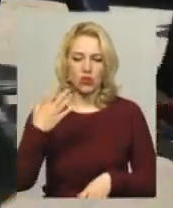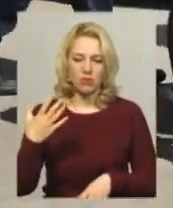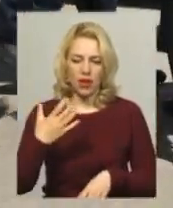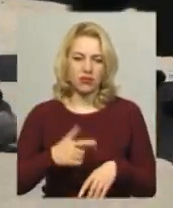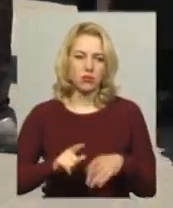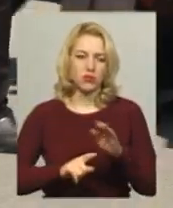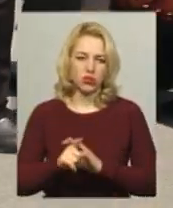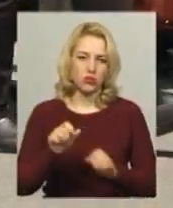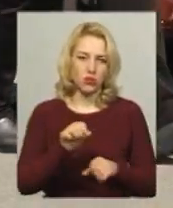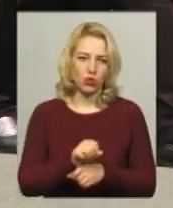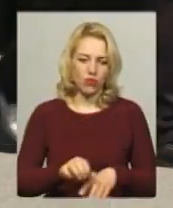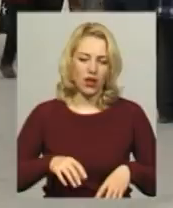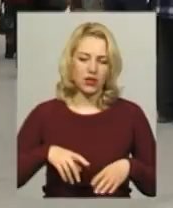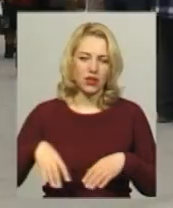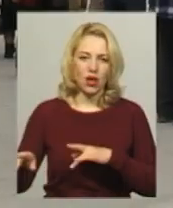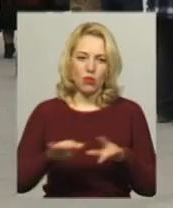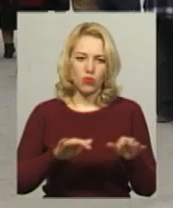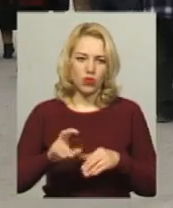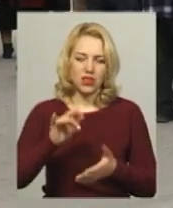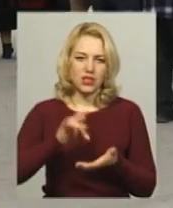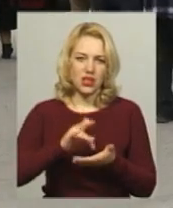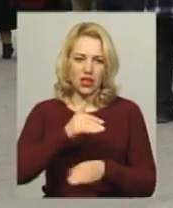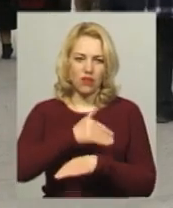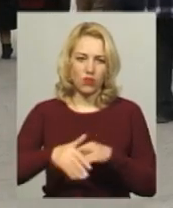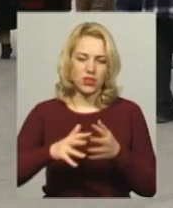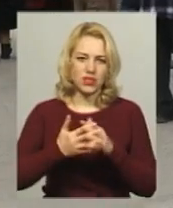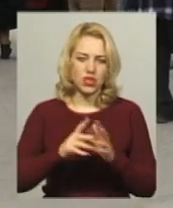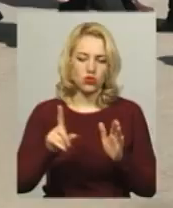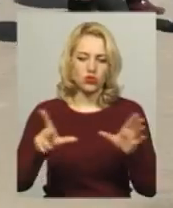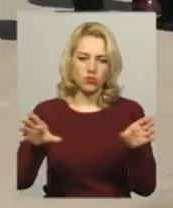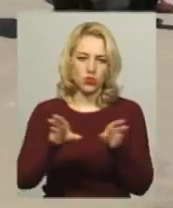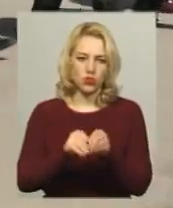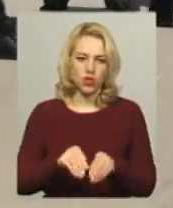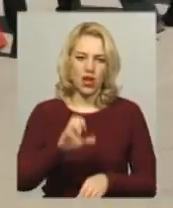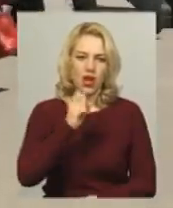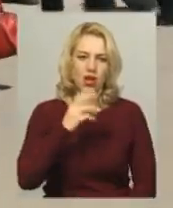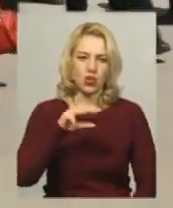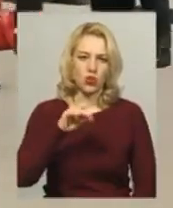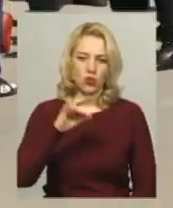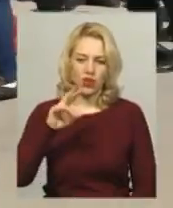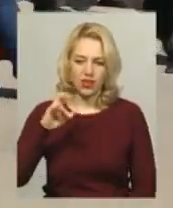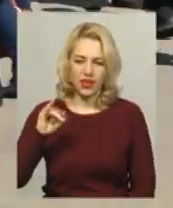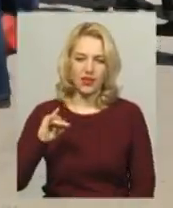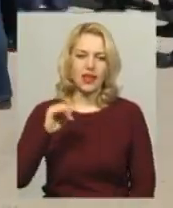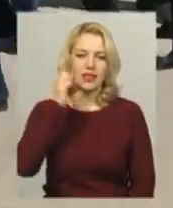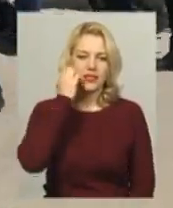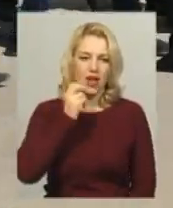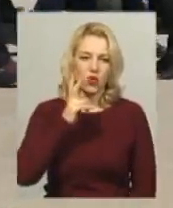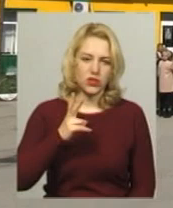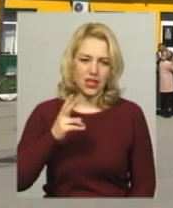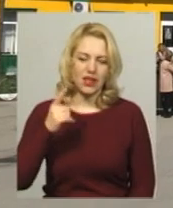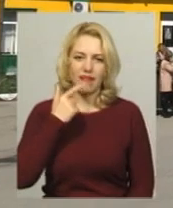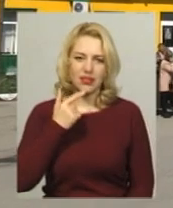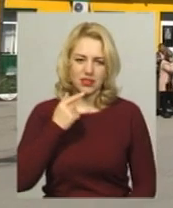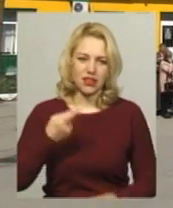села почала блокувати проїзд на центральній вулиці селища, що сполучає Антоніни із Старокостянтиновим та Красиловим. Кажуть, сьогодні вранці